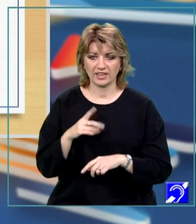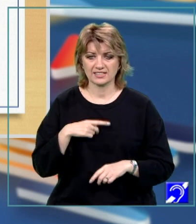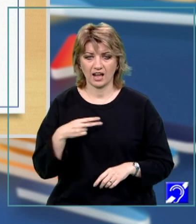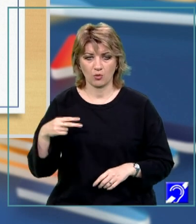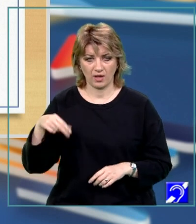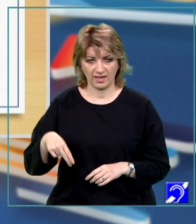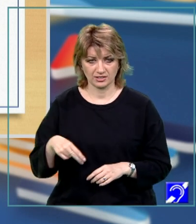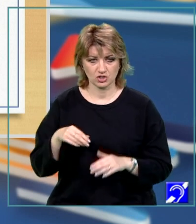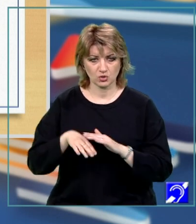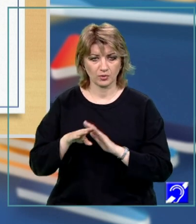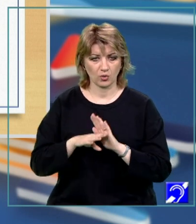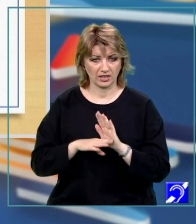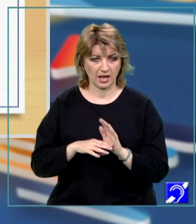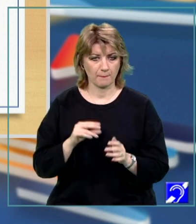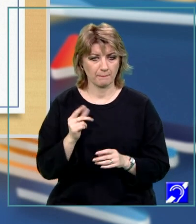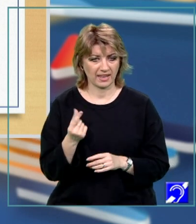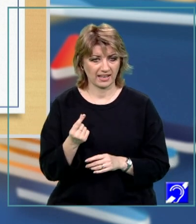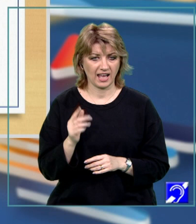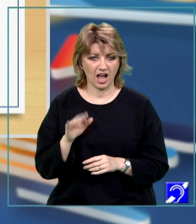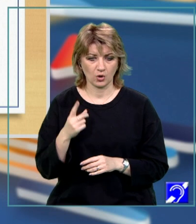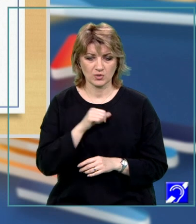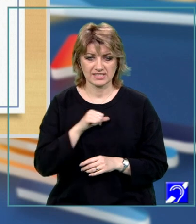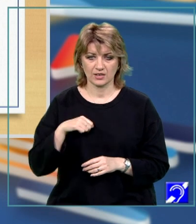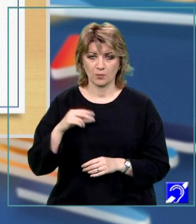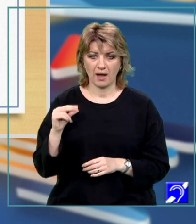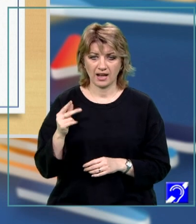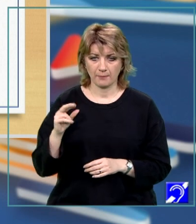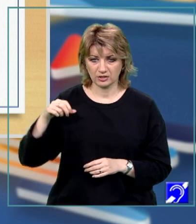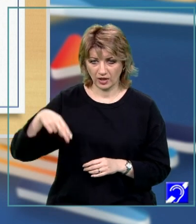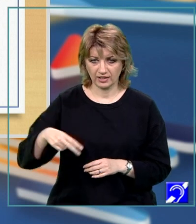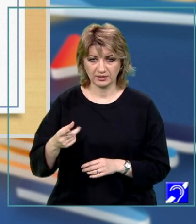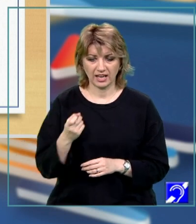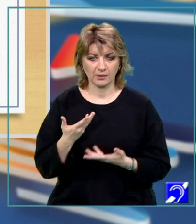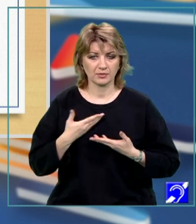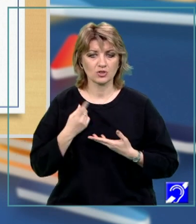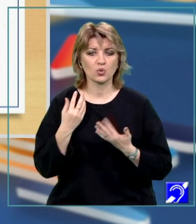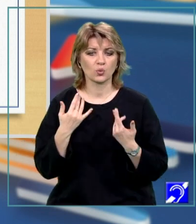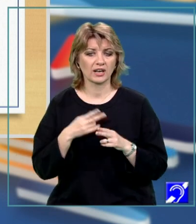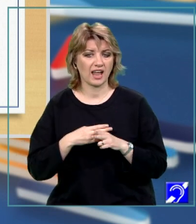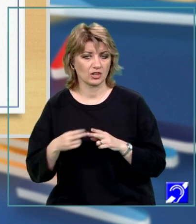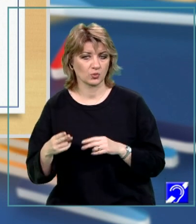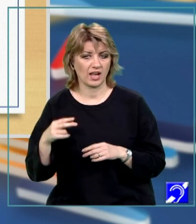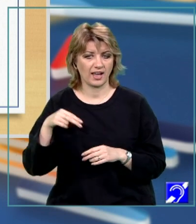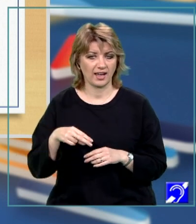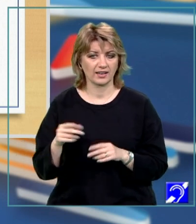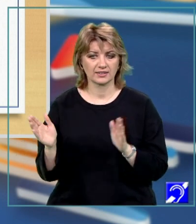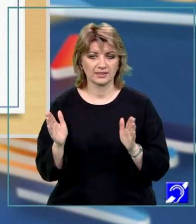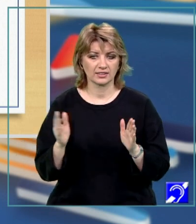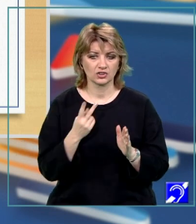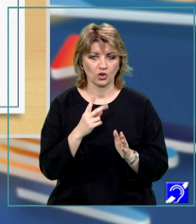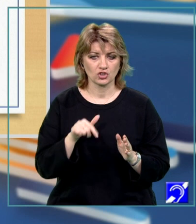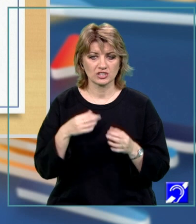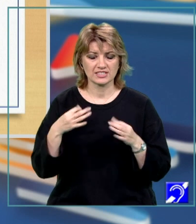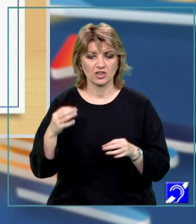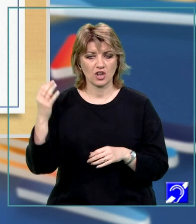este egal cu N. Subprogramul perech are un singur parametru N, prin care primește un număr natural N, cuprins în intervalul închis 2